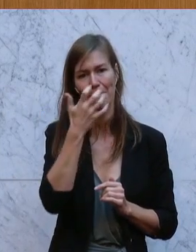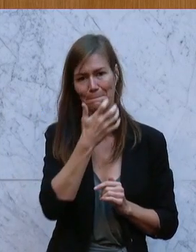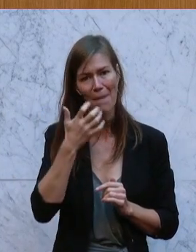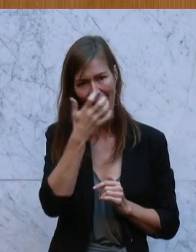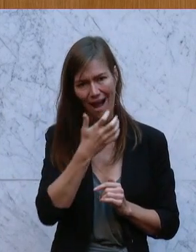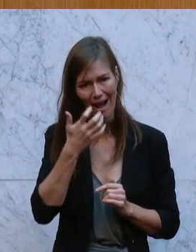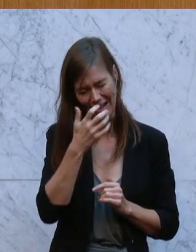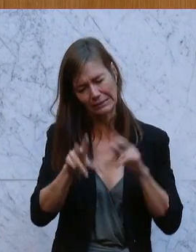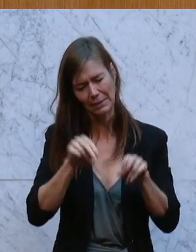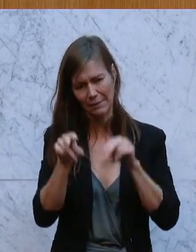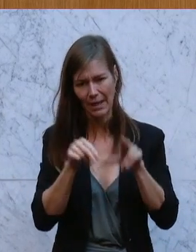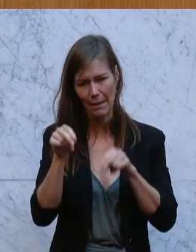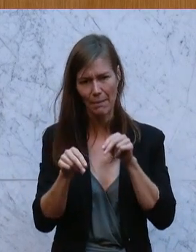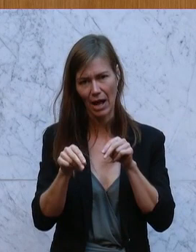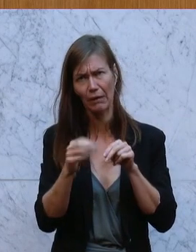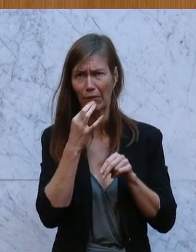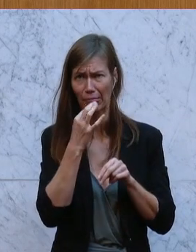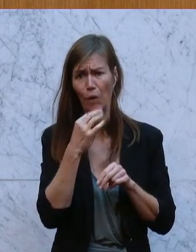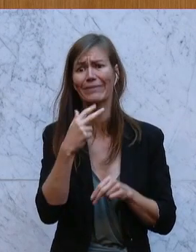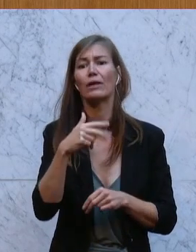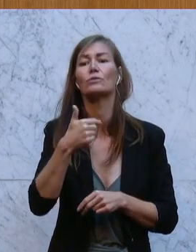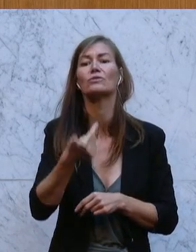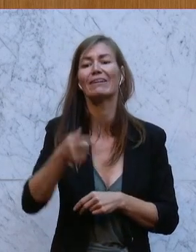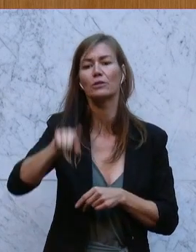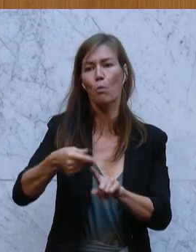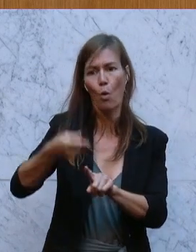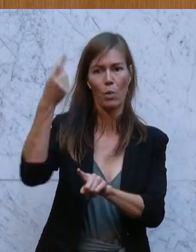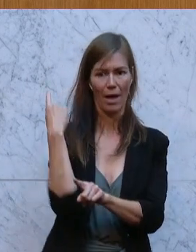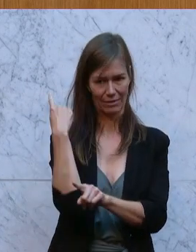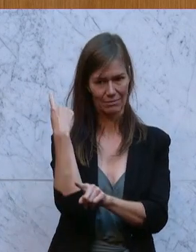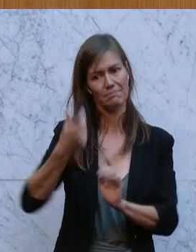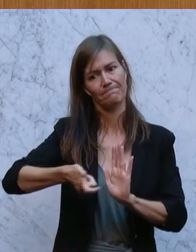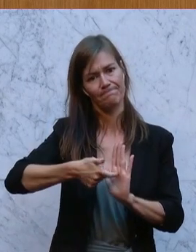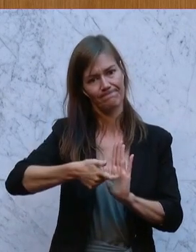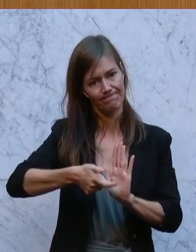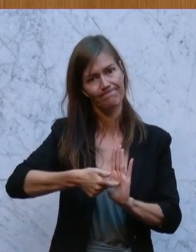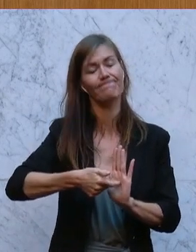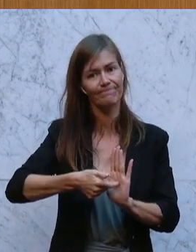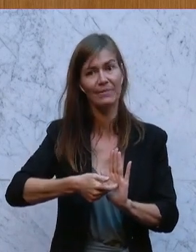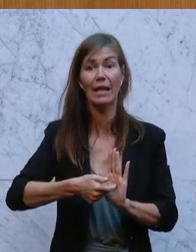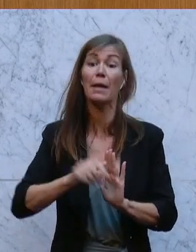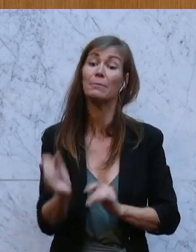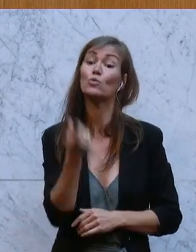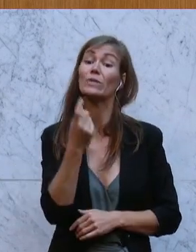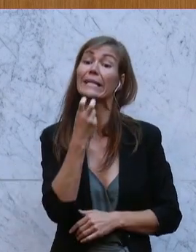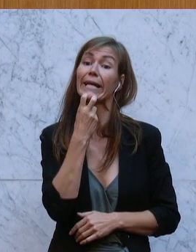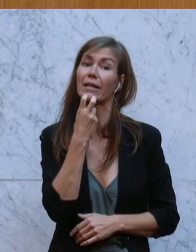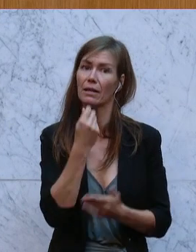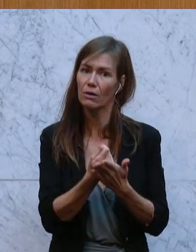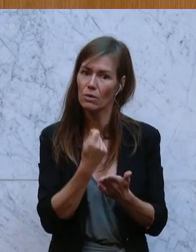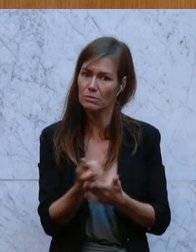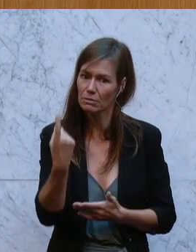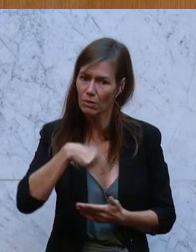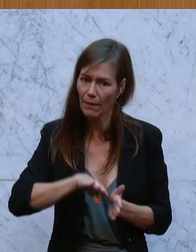Monaten und haben darauf hingewiesen, dass hier vor allem im Bereich der Energiekosten eine Lawine auf uns